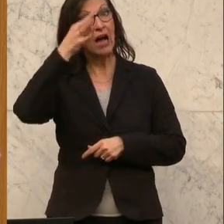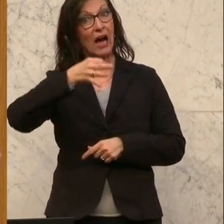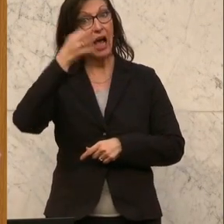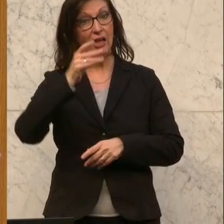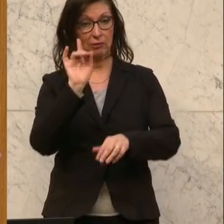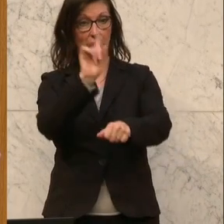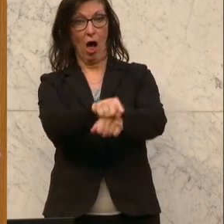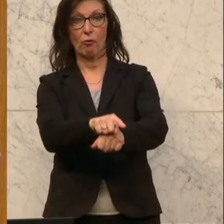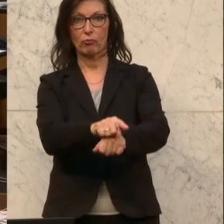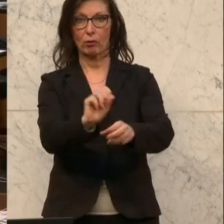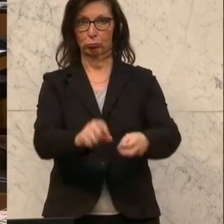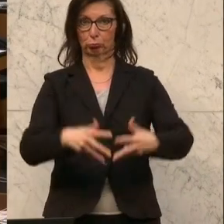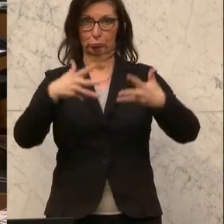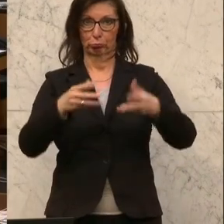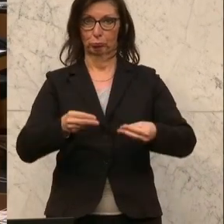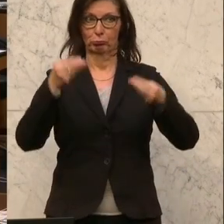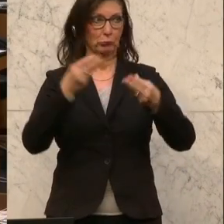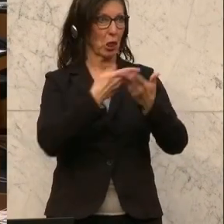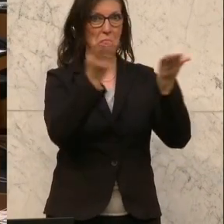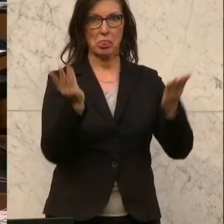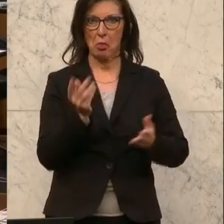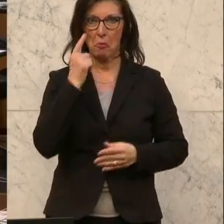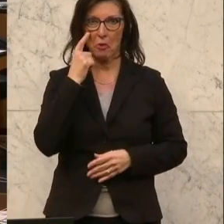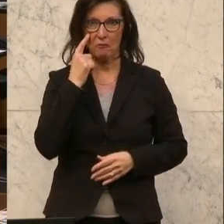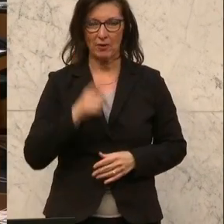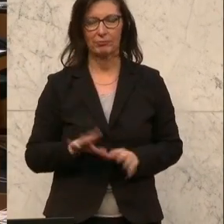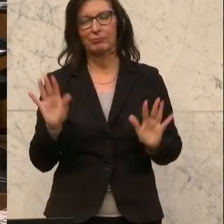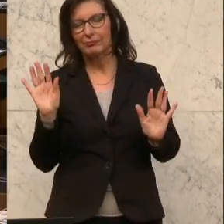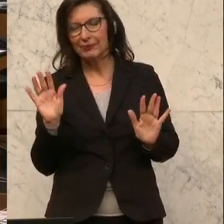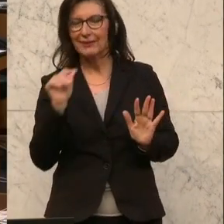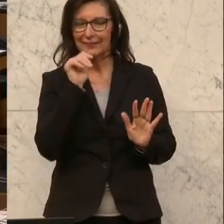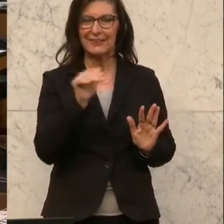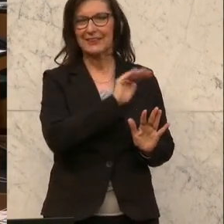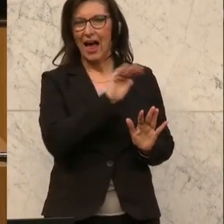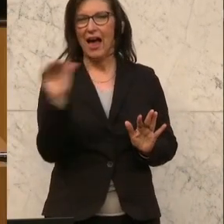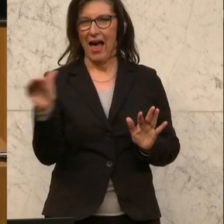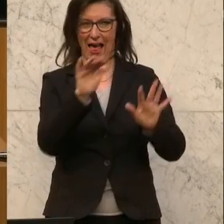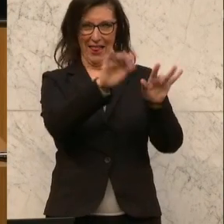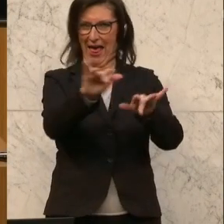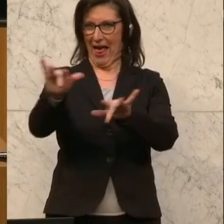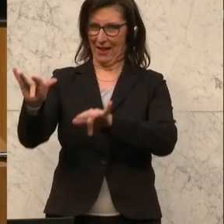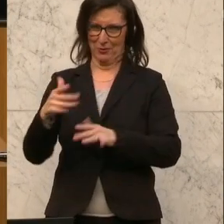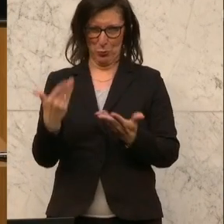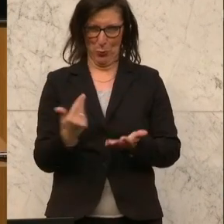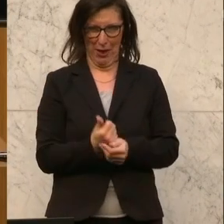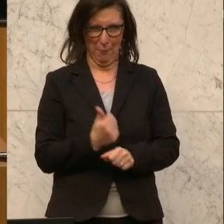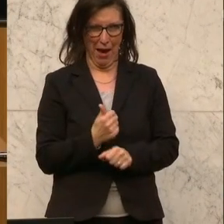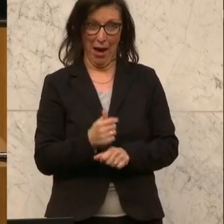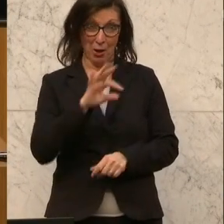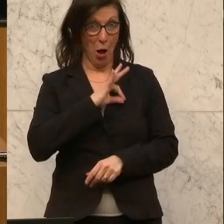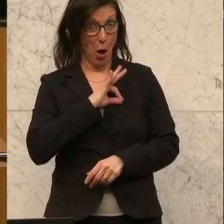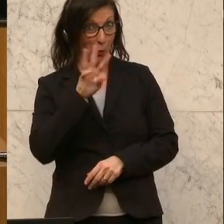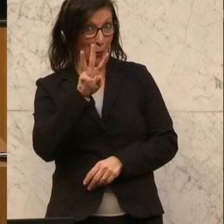es auffällt. Jetzt muss man natürlich fairerweise dazu sagen, das trifft nicht auf alle heute Anwesenden zu. Kollege Wurm, fühlen Sie sich